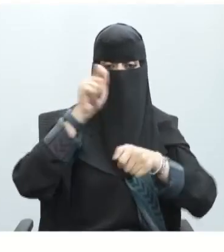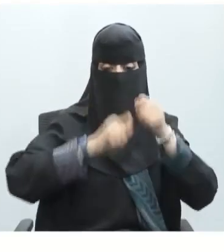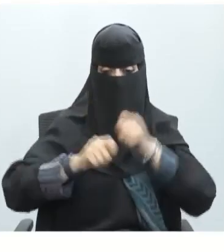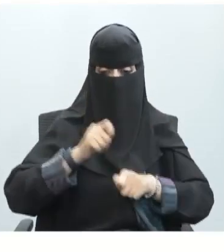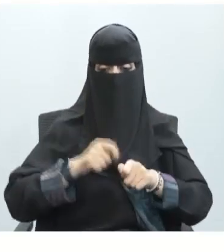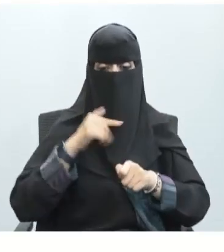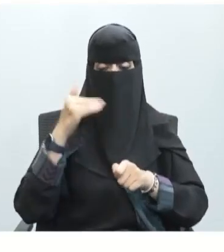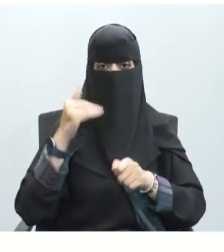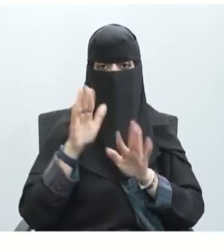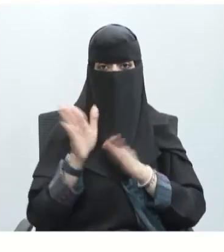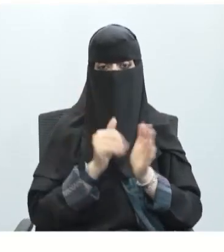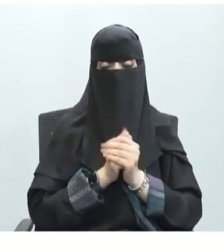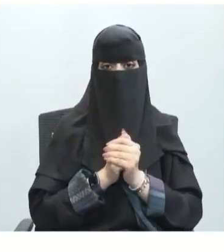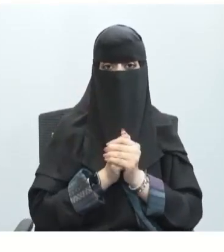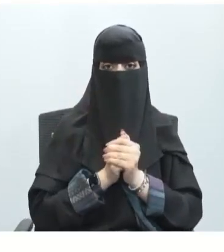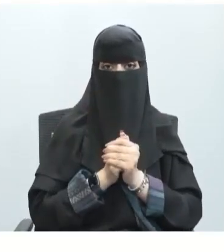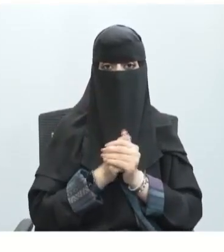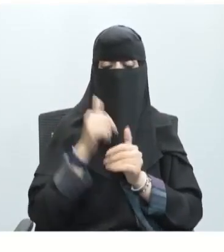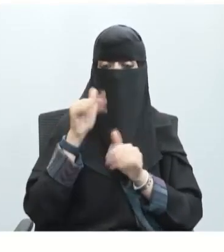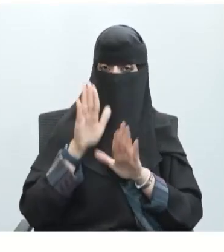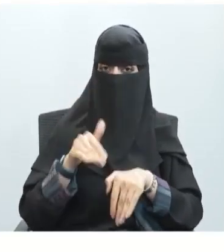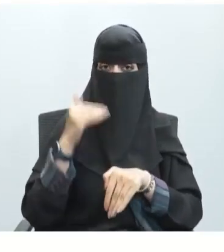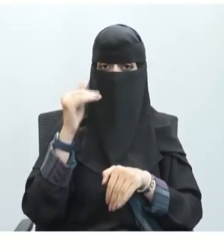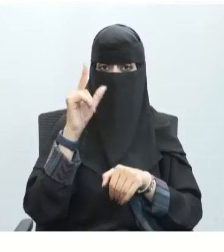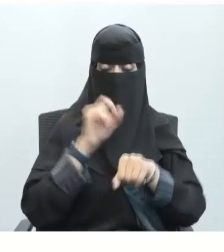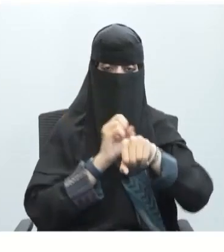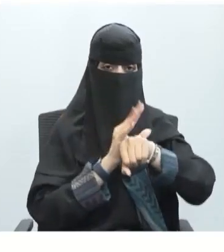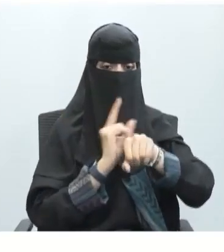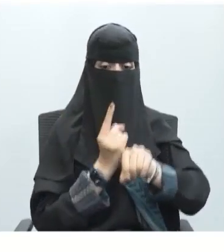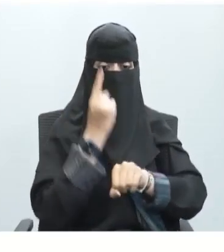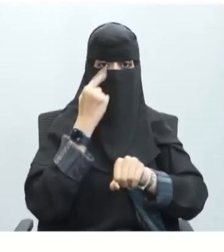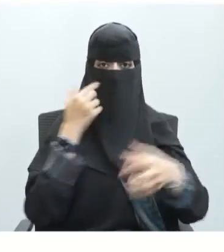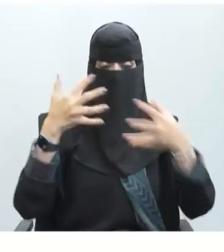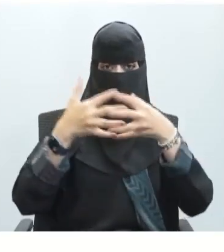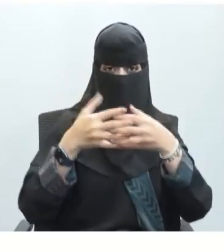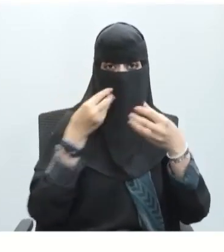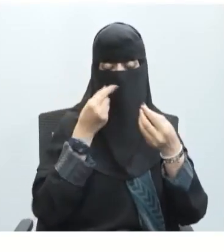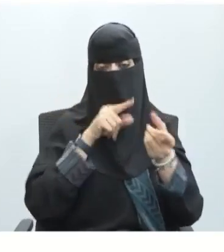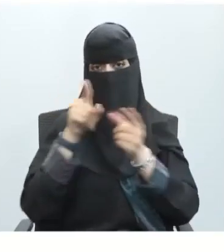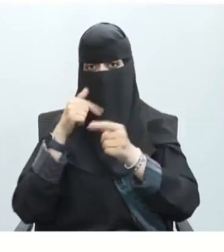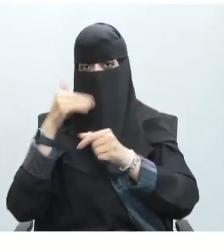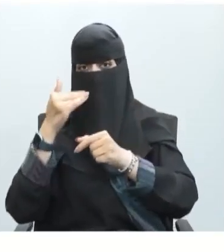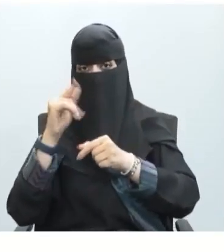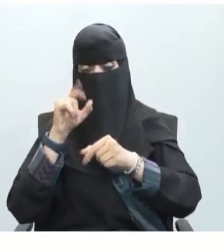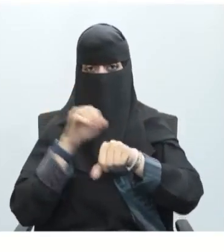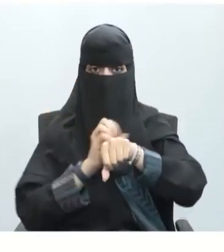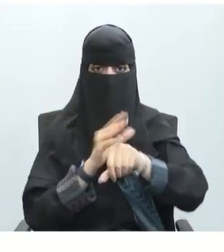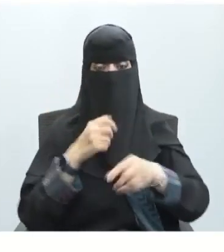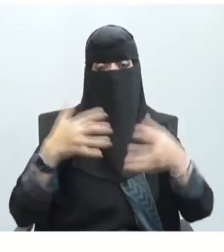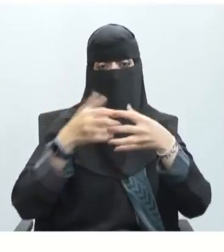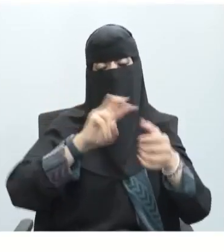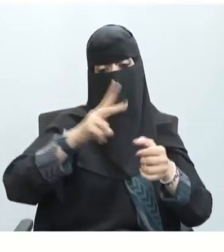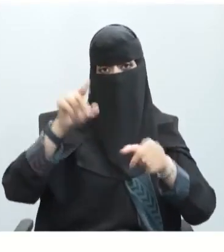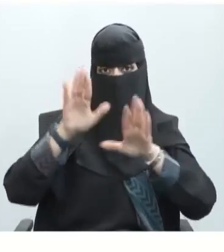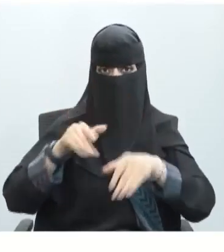وتستخدم ثانية خلية عصبية واحدة يمكن أن تتشابك مع خلايا عصبية عديدة أخرى أظهرنا في